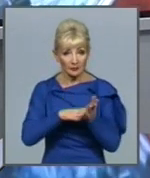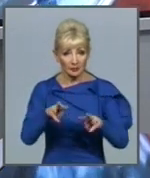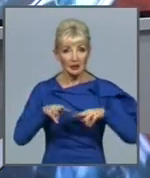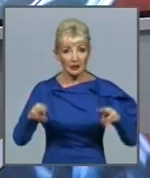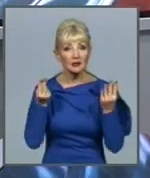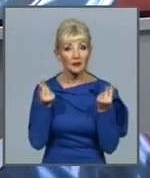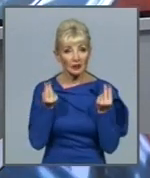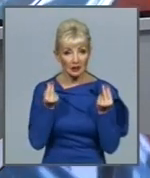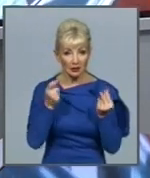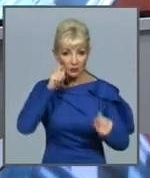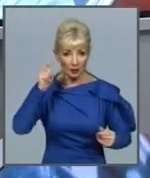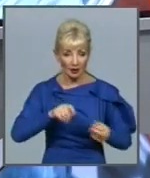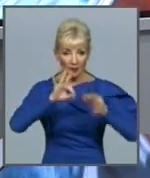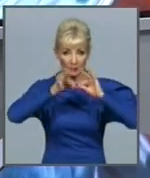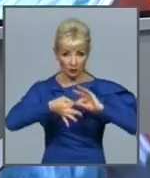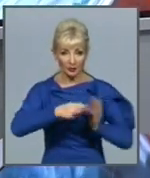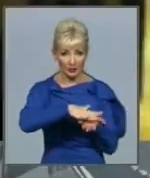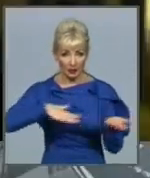Деталі у нашому наступному сюжеті.